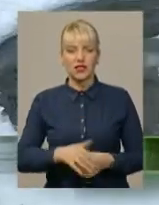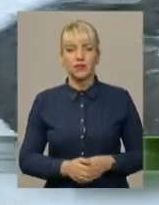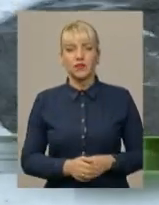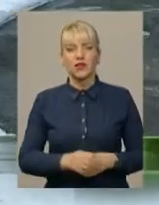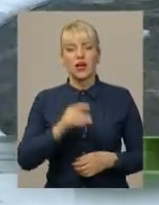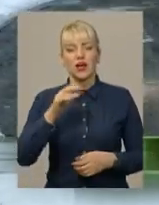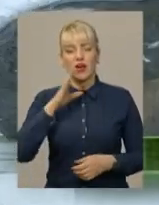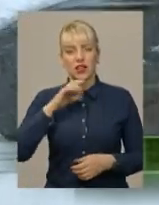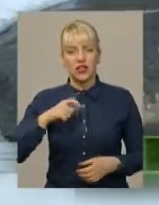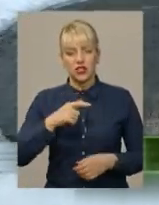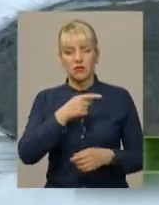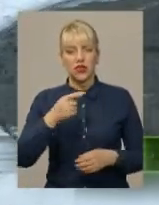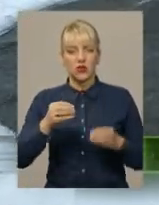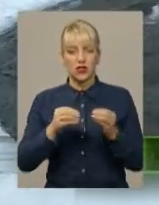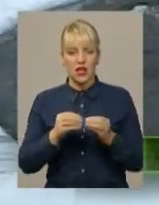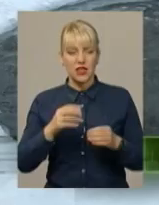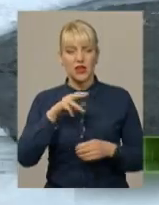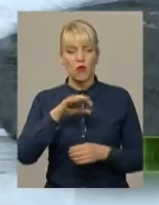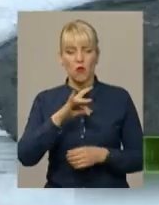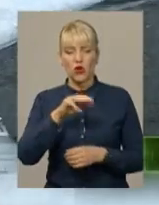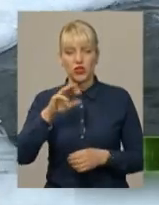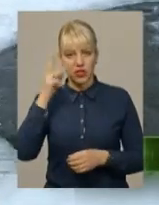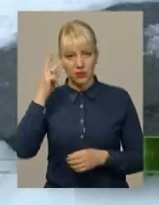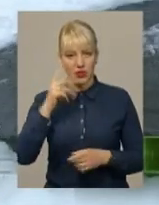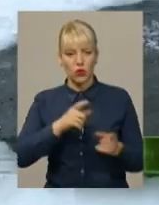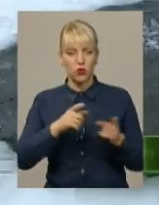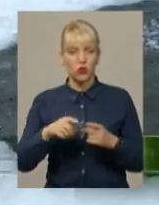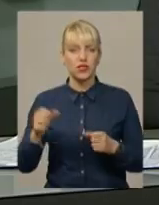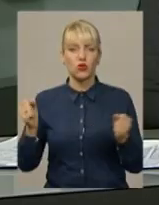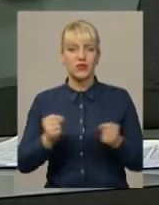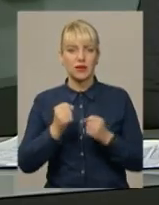10 хмельницькі моржі готуються до чемпіонату України зимового плавання.